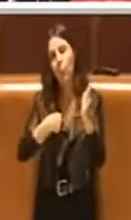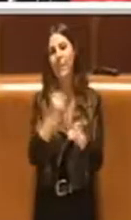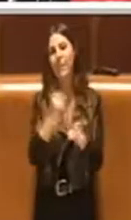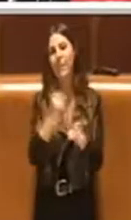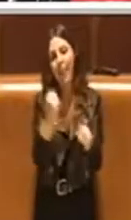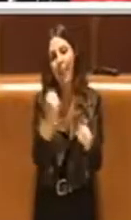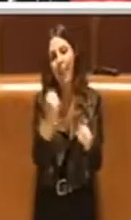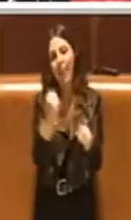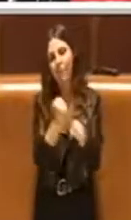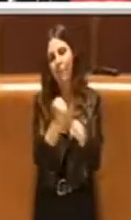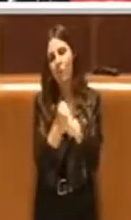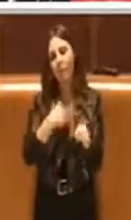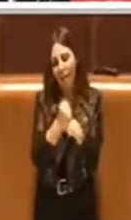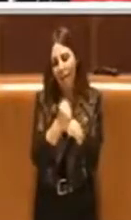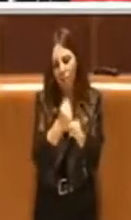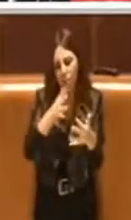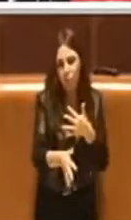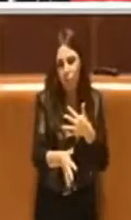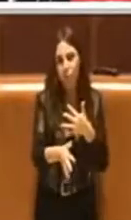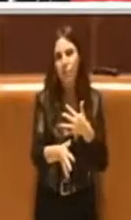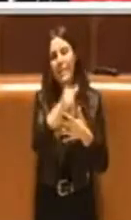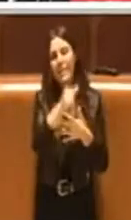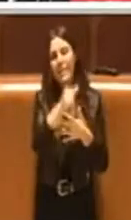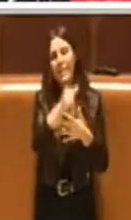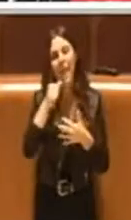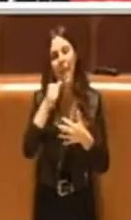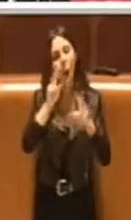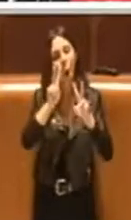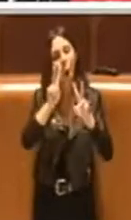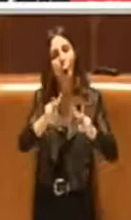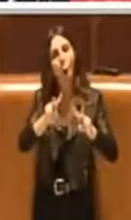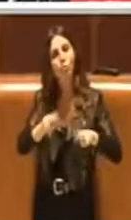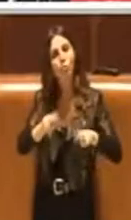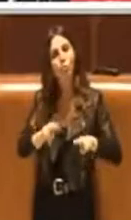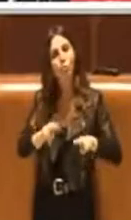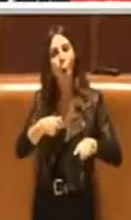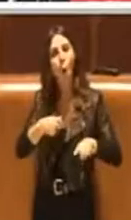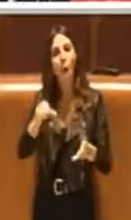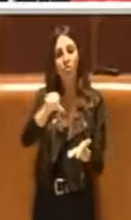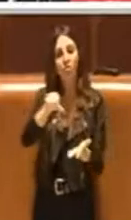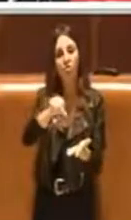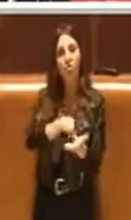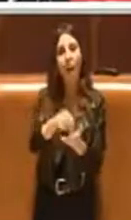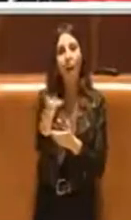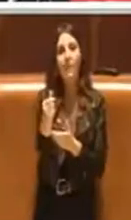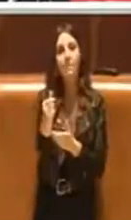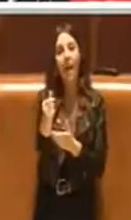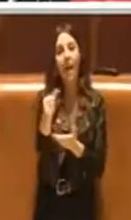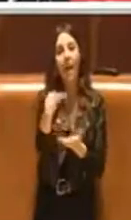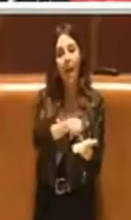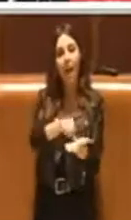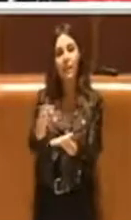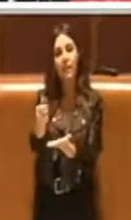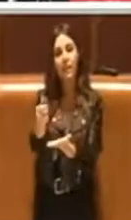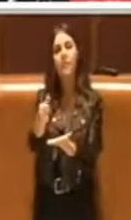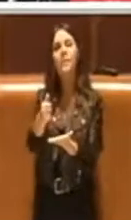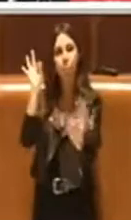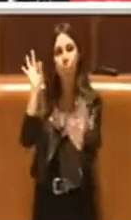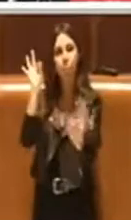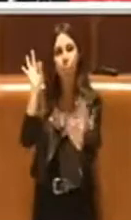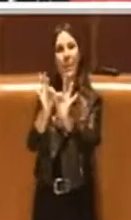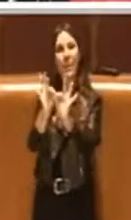approfondire e avere anche un controllo maggiore su quelli che sono poi i centri di spesa affinché questi fondi vengano